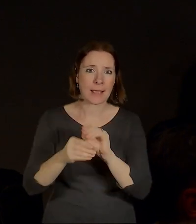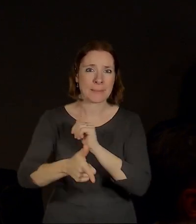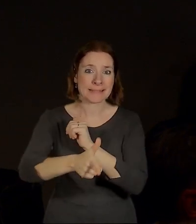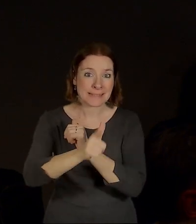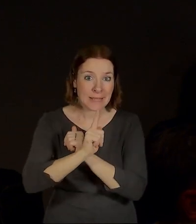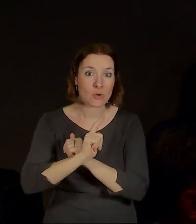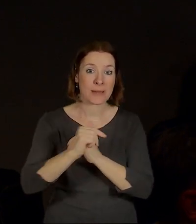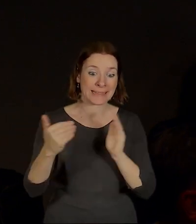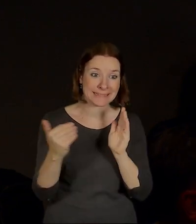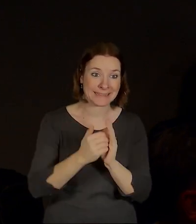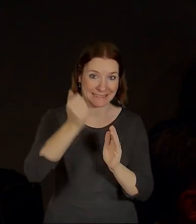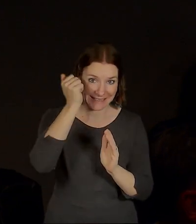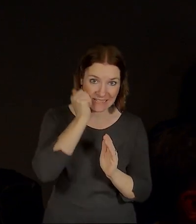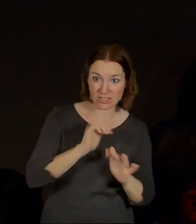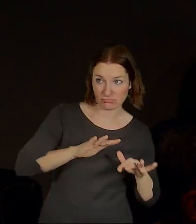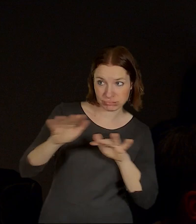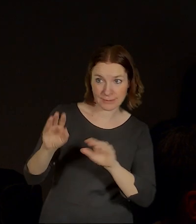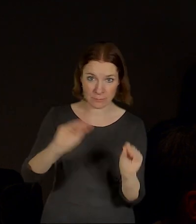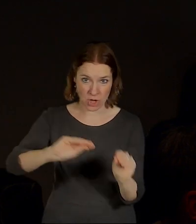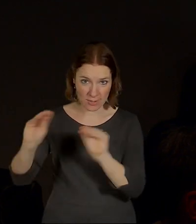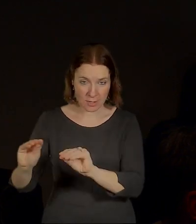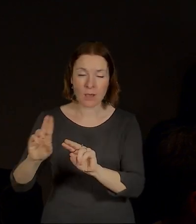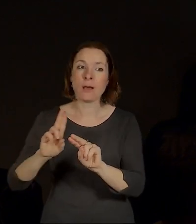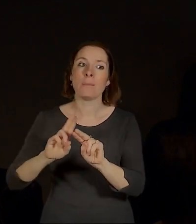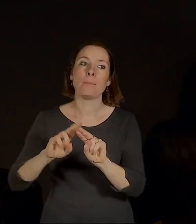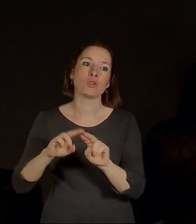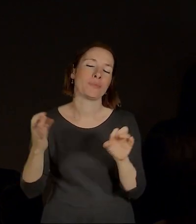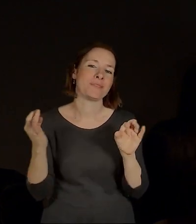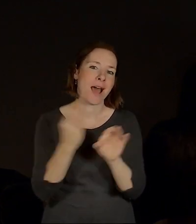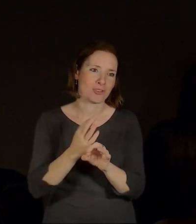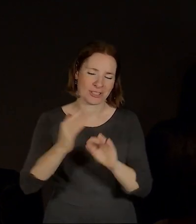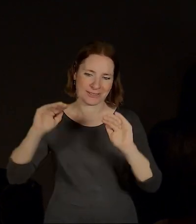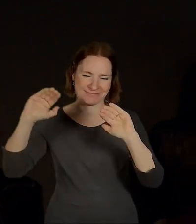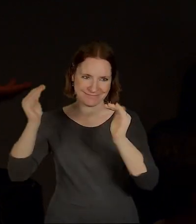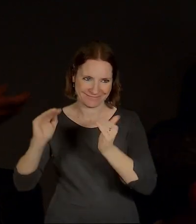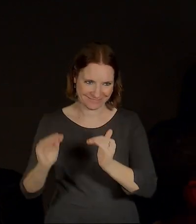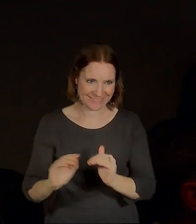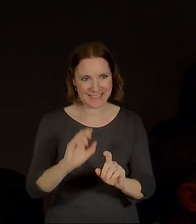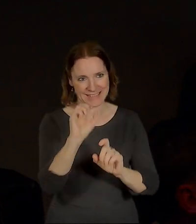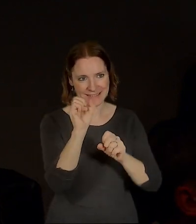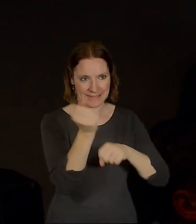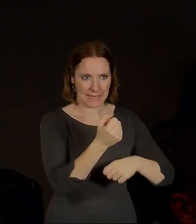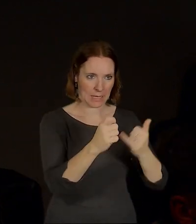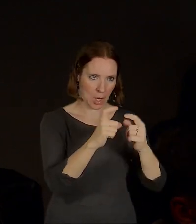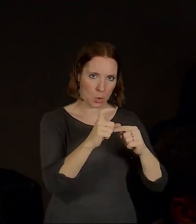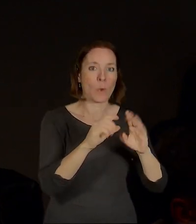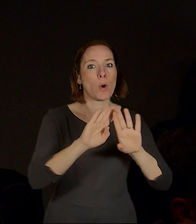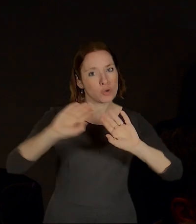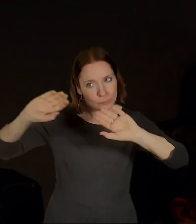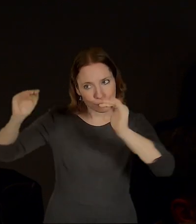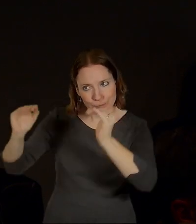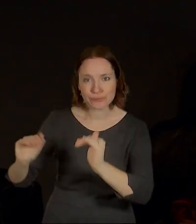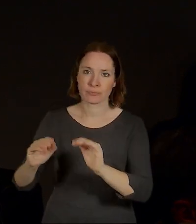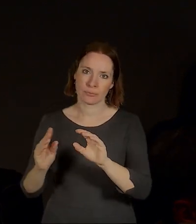na ten Malej Smichov, jsme po schodě ze Secura Group došli k těm číslům, který jsou tam dneska.